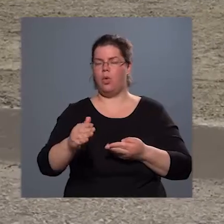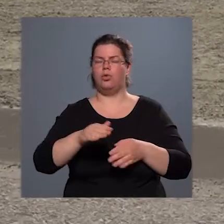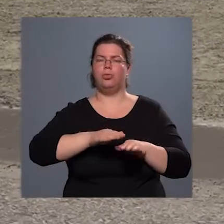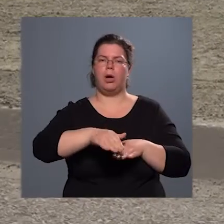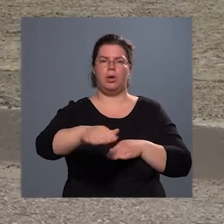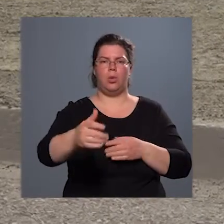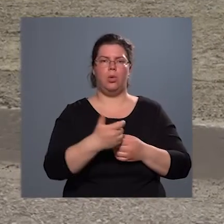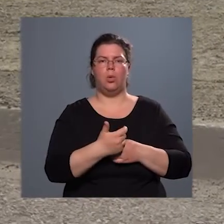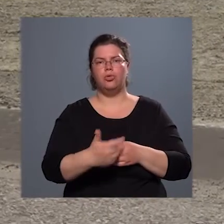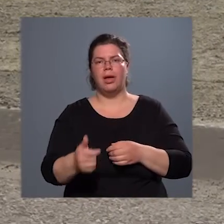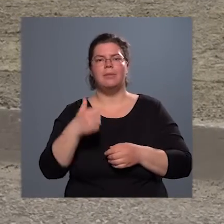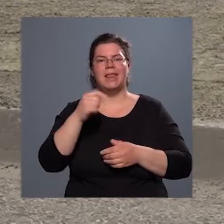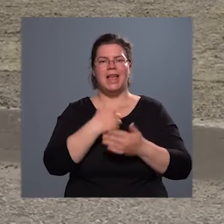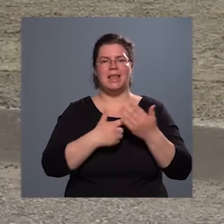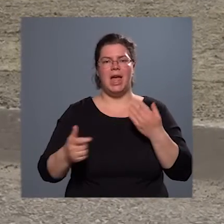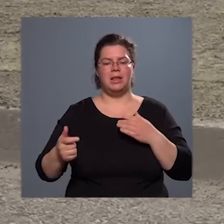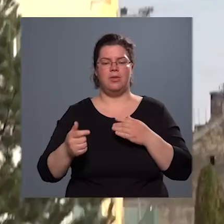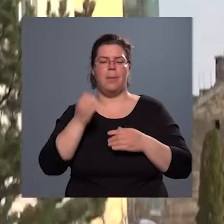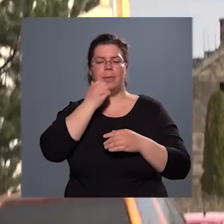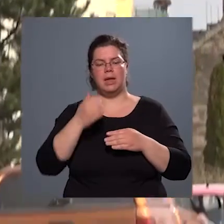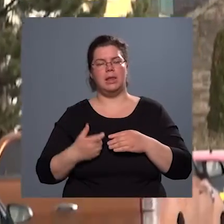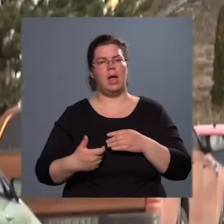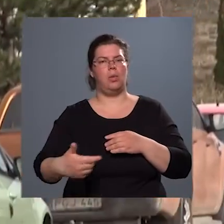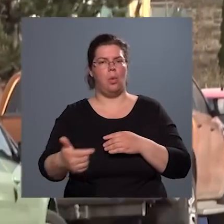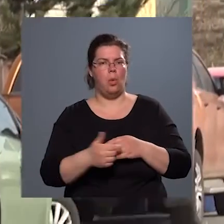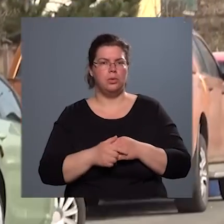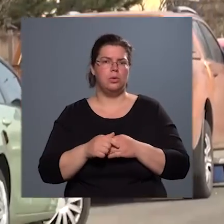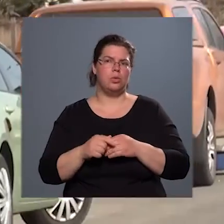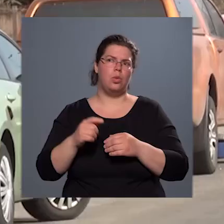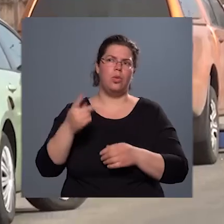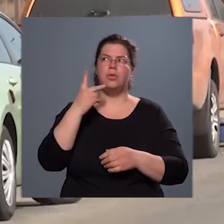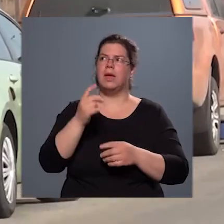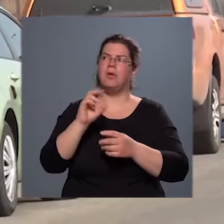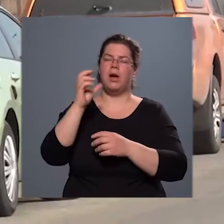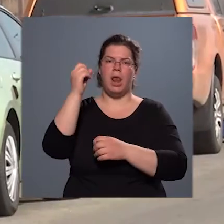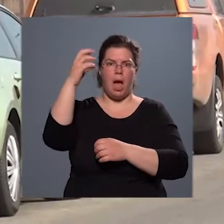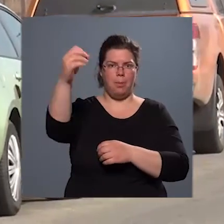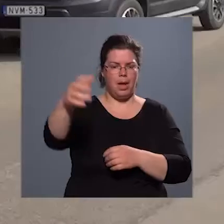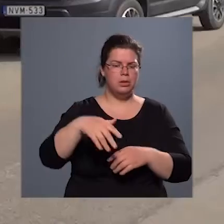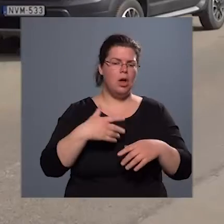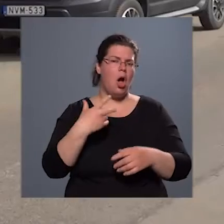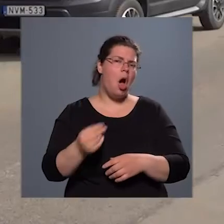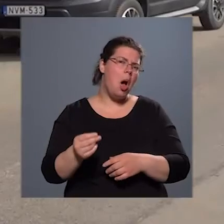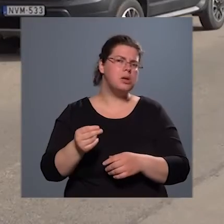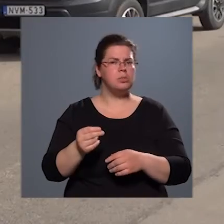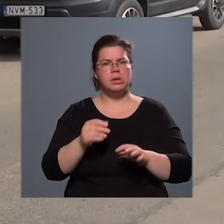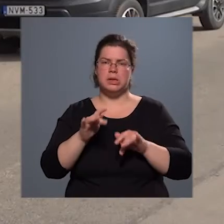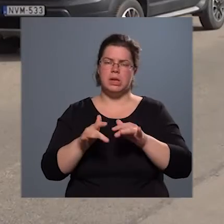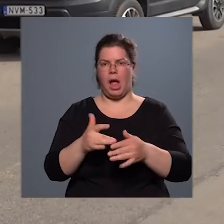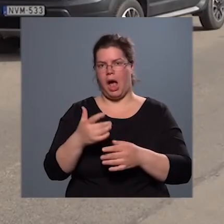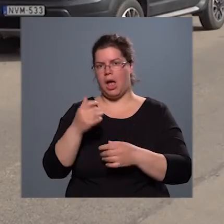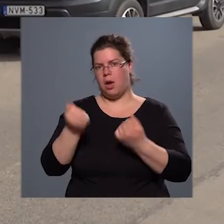olyan 170 méter hosszú figyelembe véve a kandellábereket és egyebeket, azok olyan 31 néhány autónak a megállását teszik